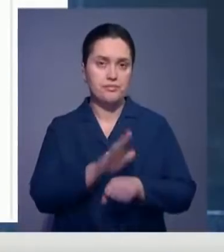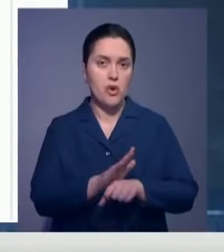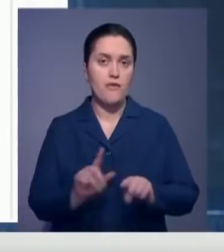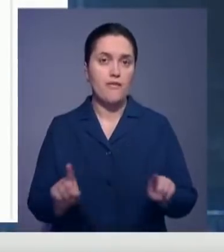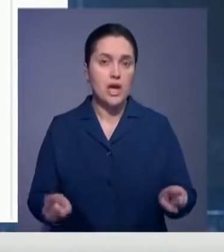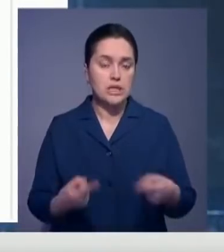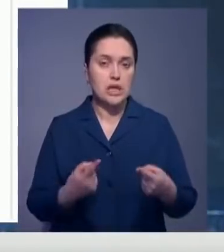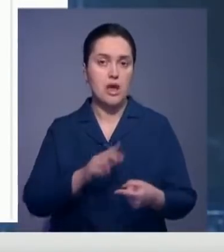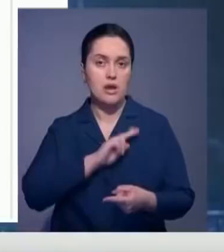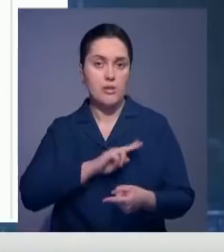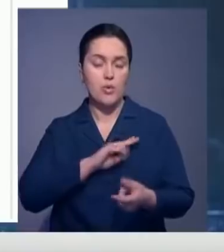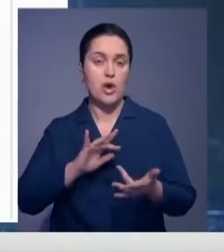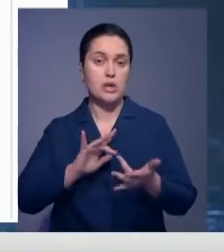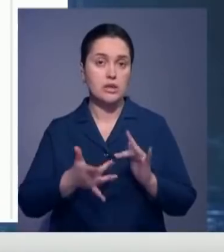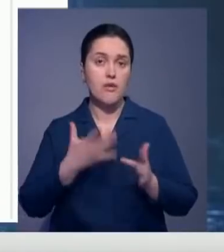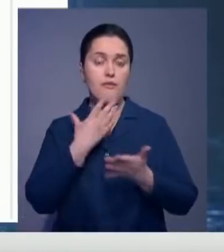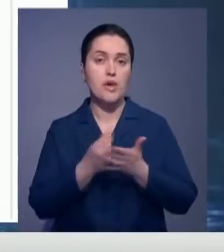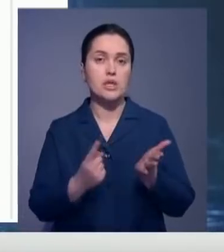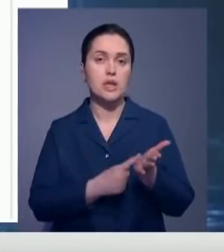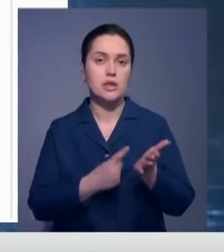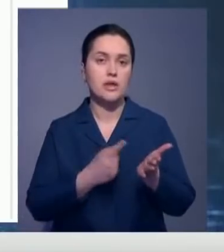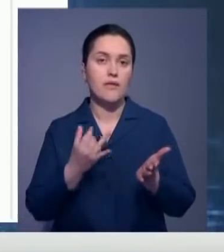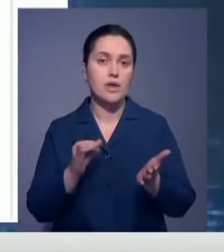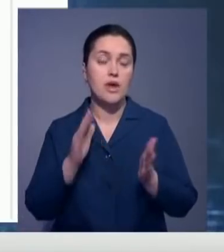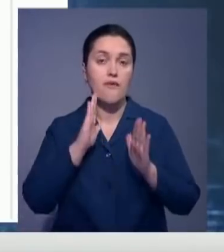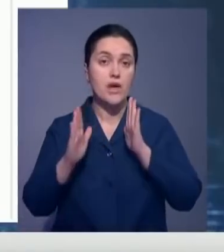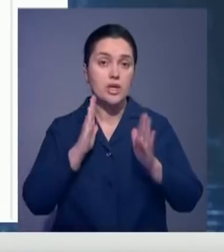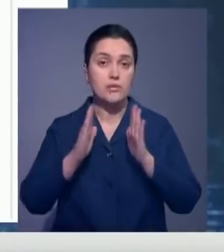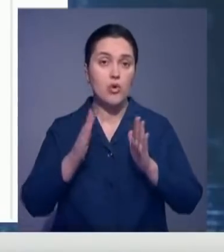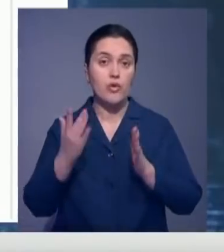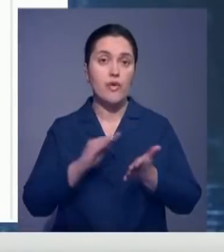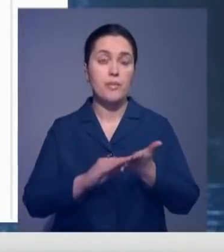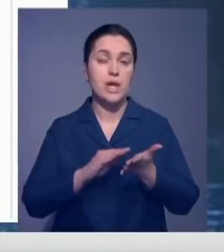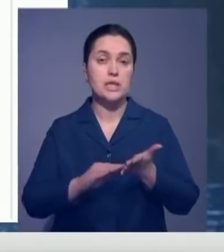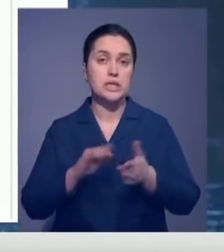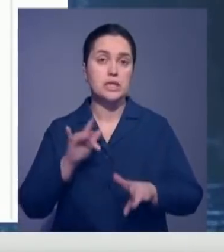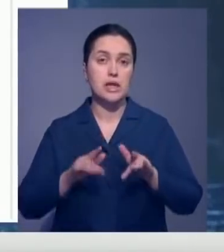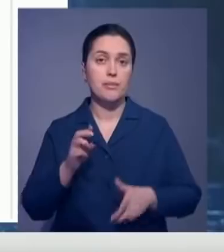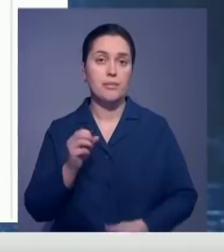всех информационных ресурсов. Об этом на своей странице в Фейсбук сообщил его пресс-секретарь Берри Куали.